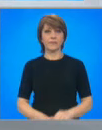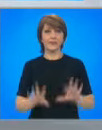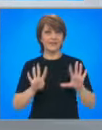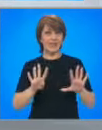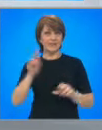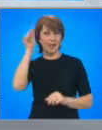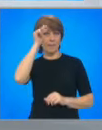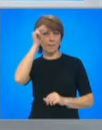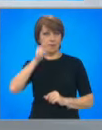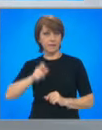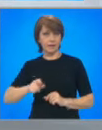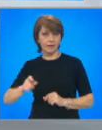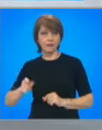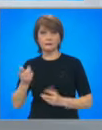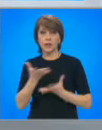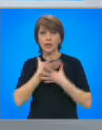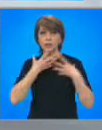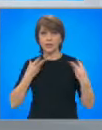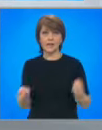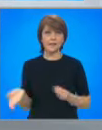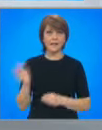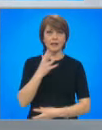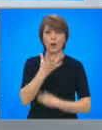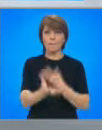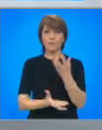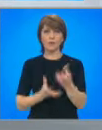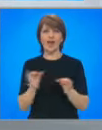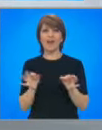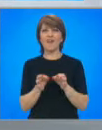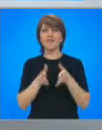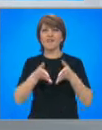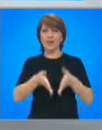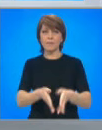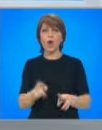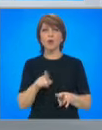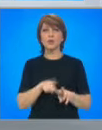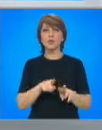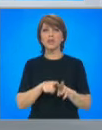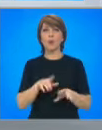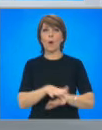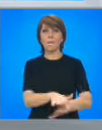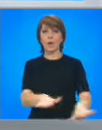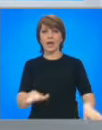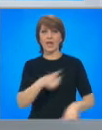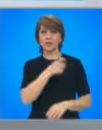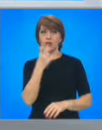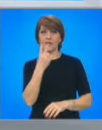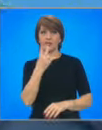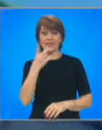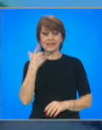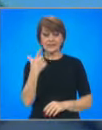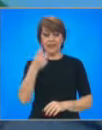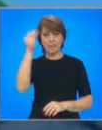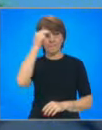Девет българи са в неизвестност след пожара на Ферибота в Йонийско море. 127 българи са били на борда му.